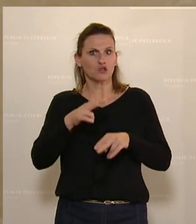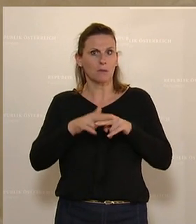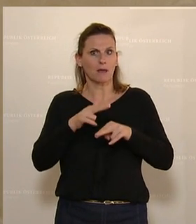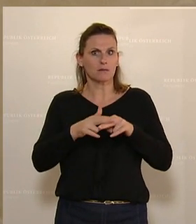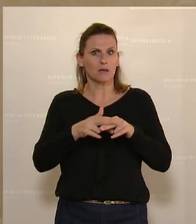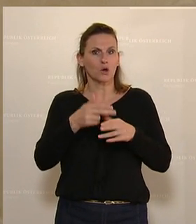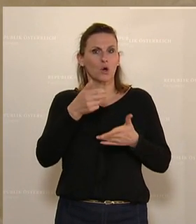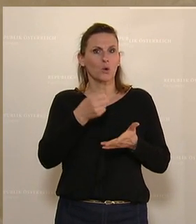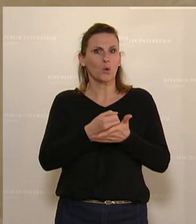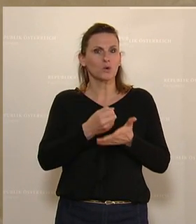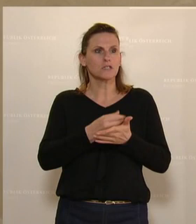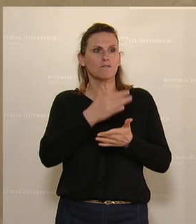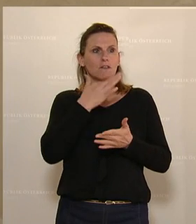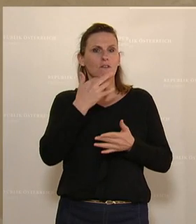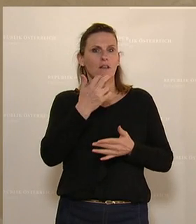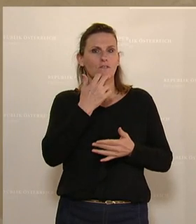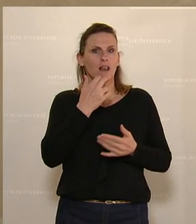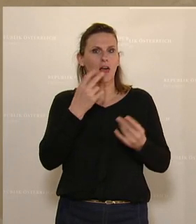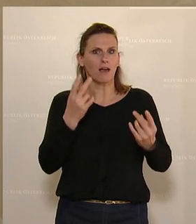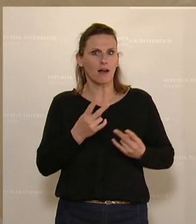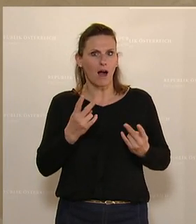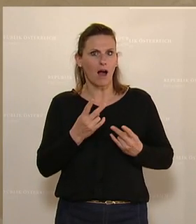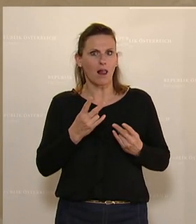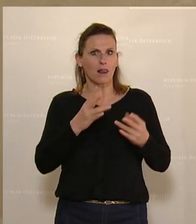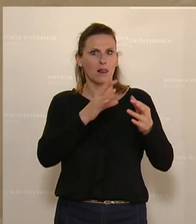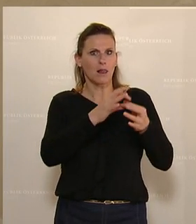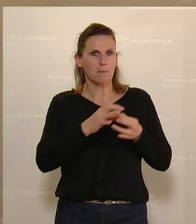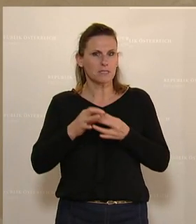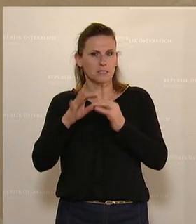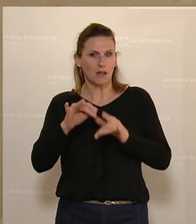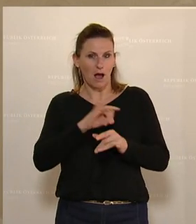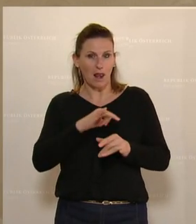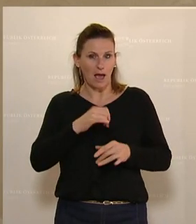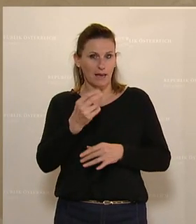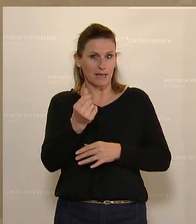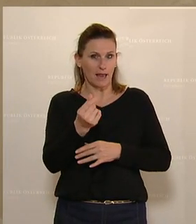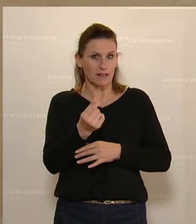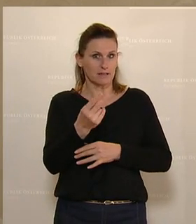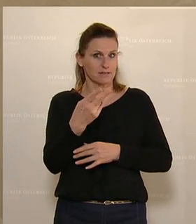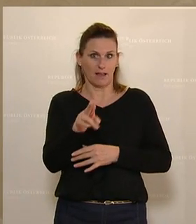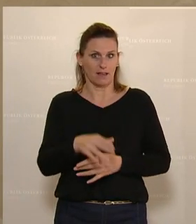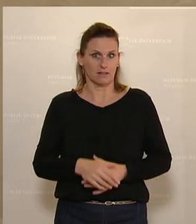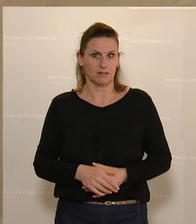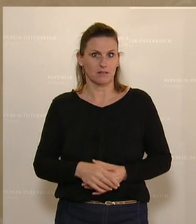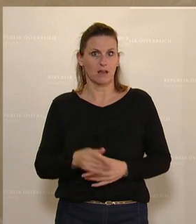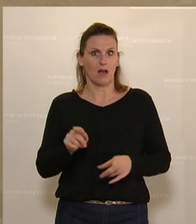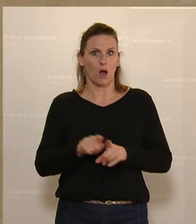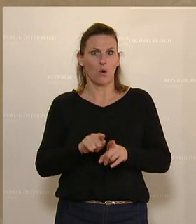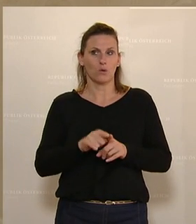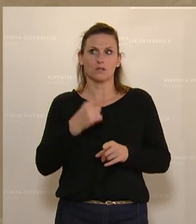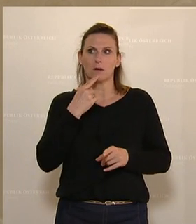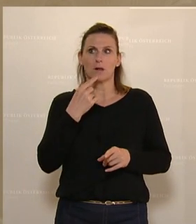was es wolle, bezieht sich eben leider Gottes nicht nur auf Geld. Ich sage einmal, selbst die 100 Milliarden,